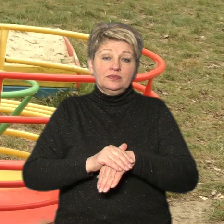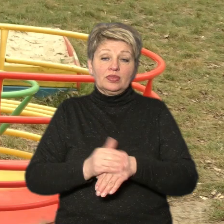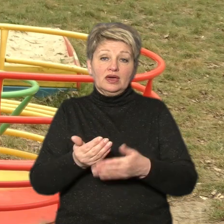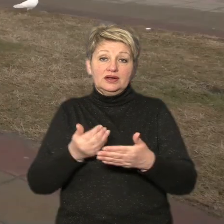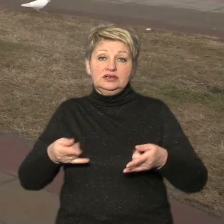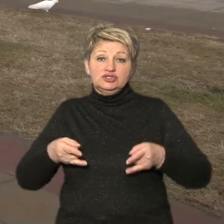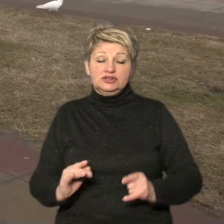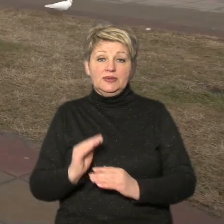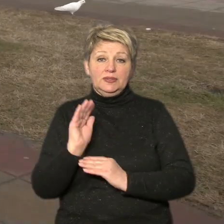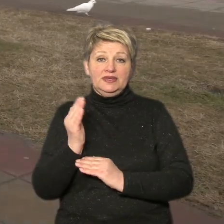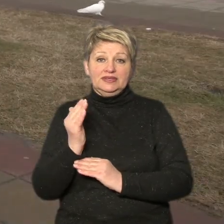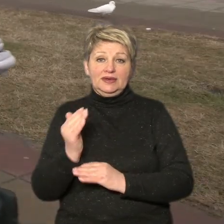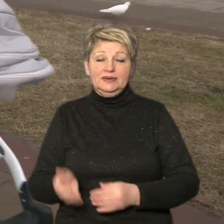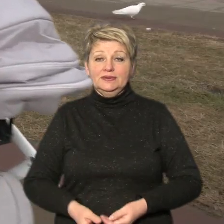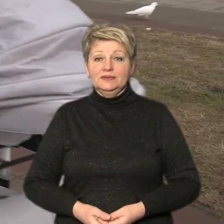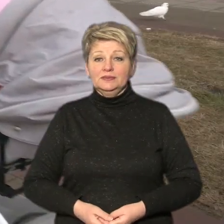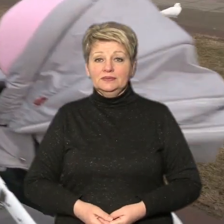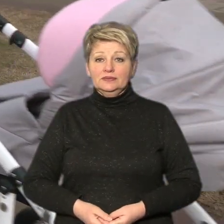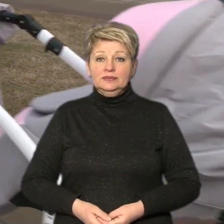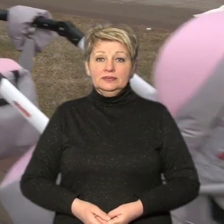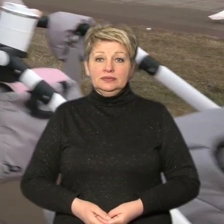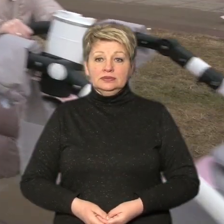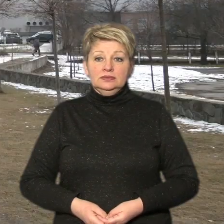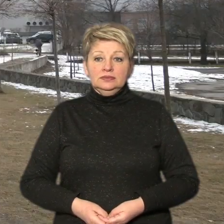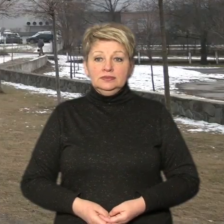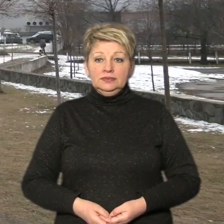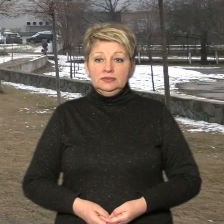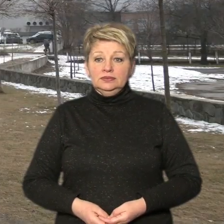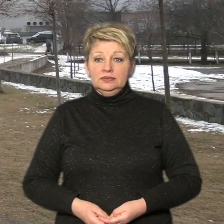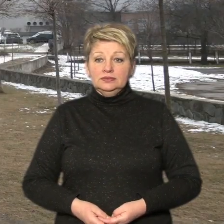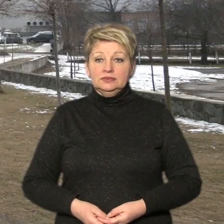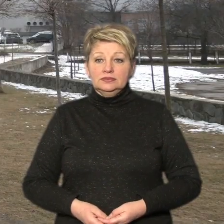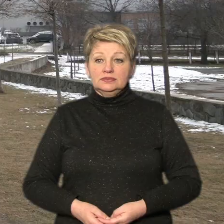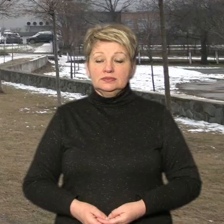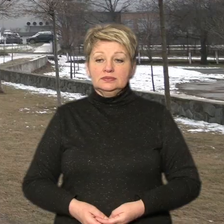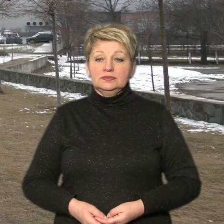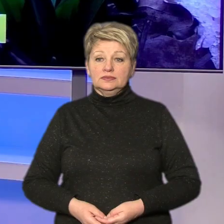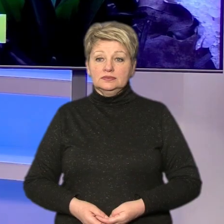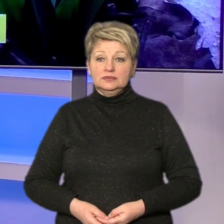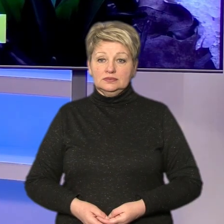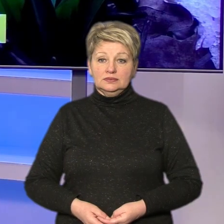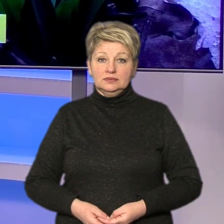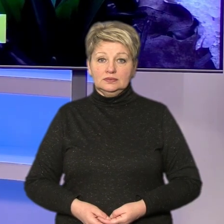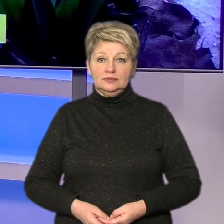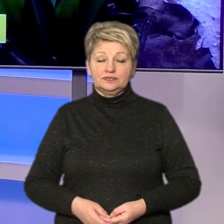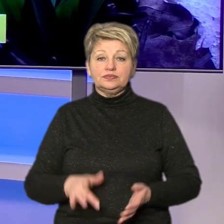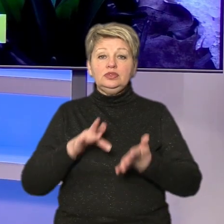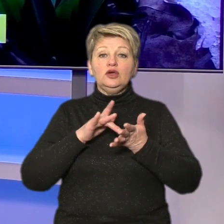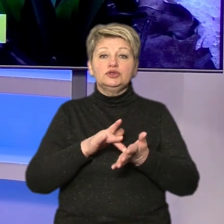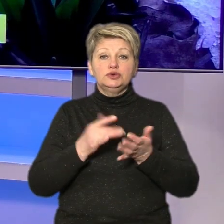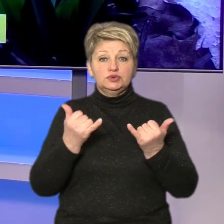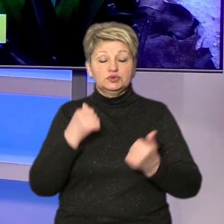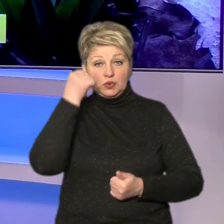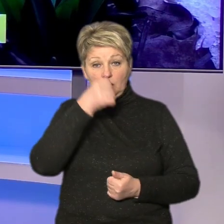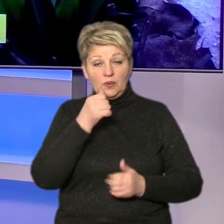народження дітей. Наталія Старинець, Сергій Ефімов, Григорій Козуб, Суспільне новини, Черкаси. Туристів цьогоріч